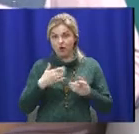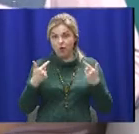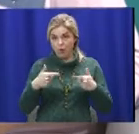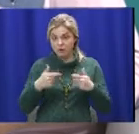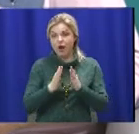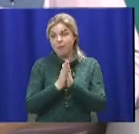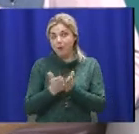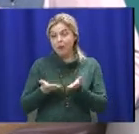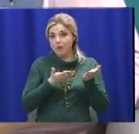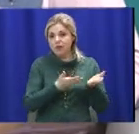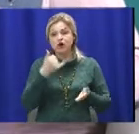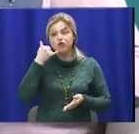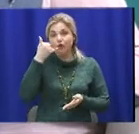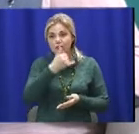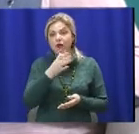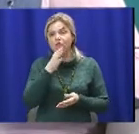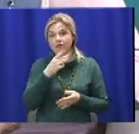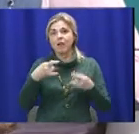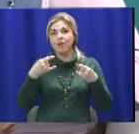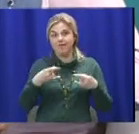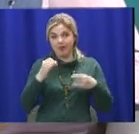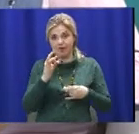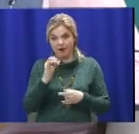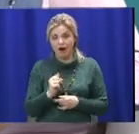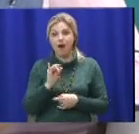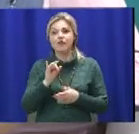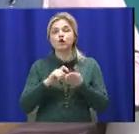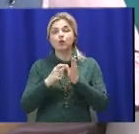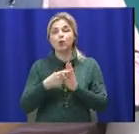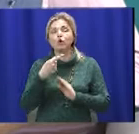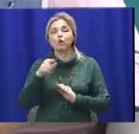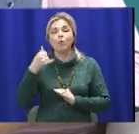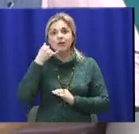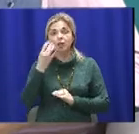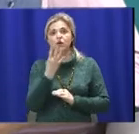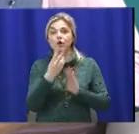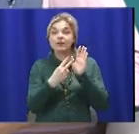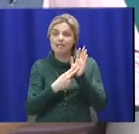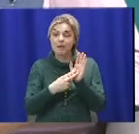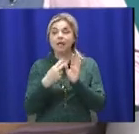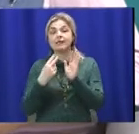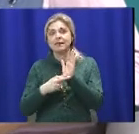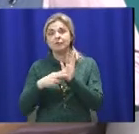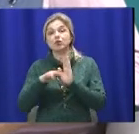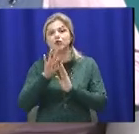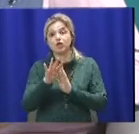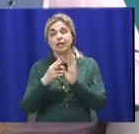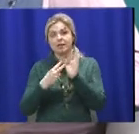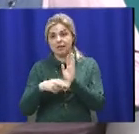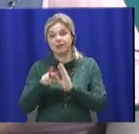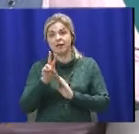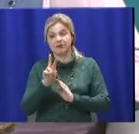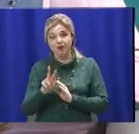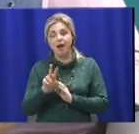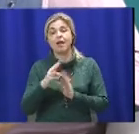телефонуйте під час ефіру в студію за номером телефону 47 74 72. Він з